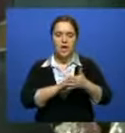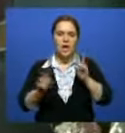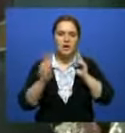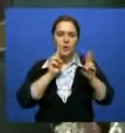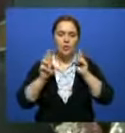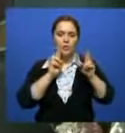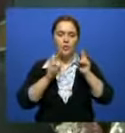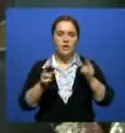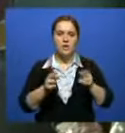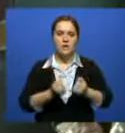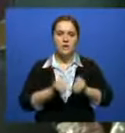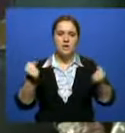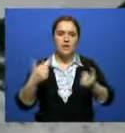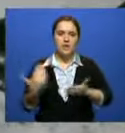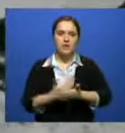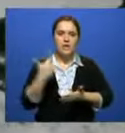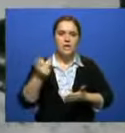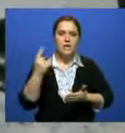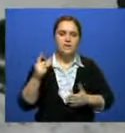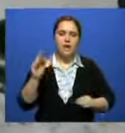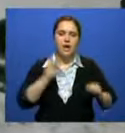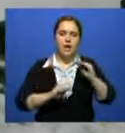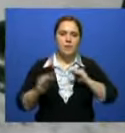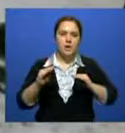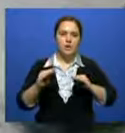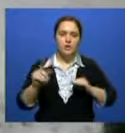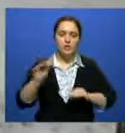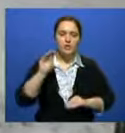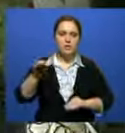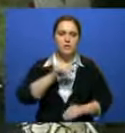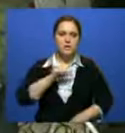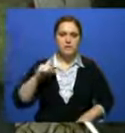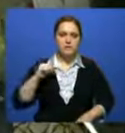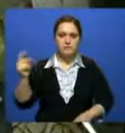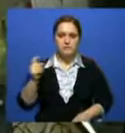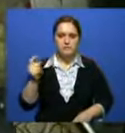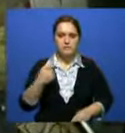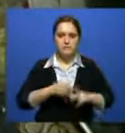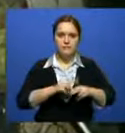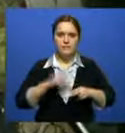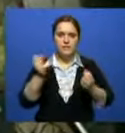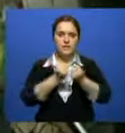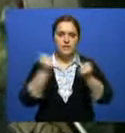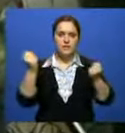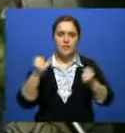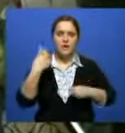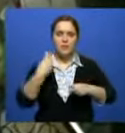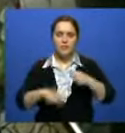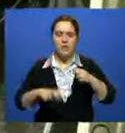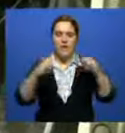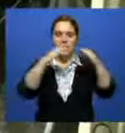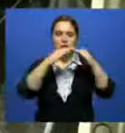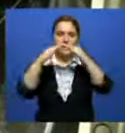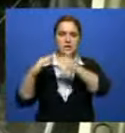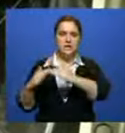предварительной версии, на кухне взорвалось новое газовое оборудование, которое накануне установили хозяева. В результате взрыва обрушилась